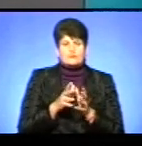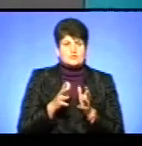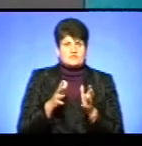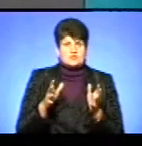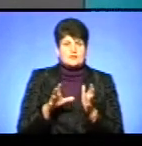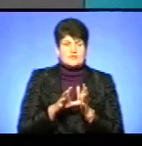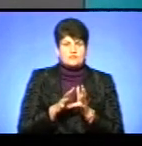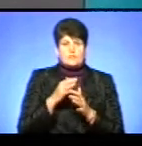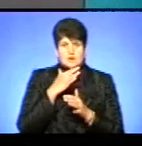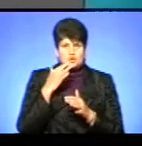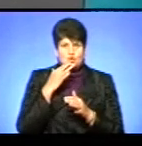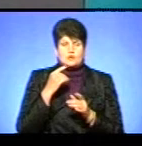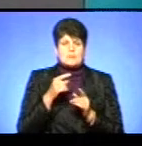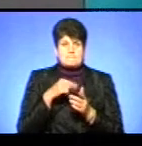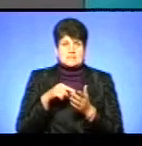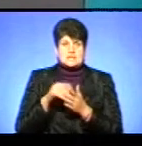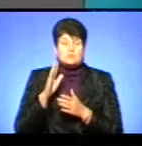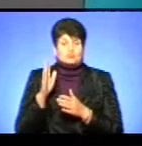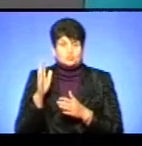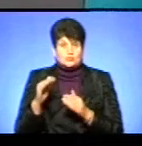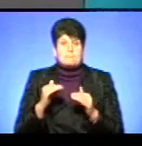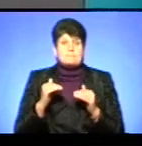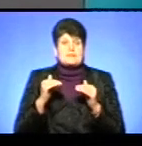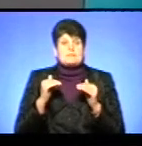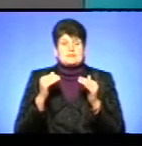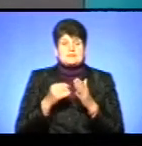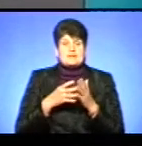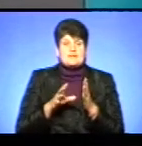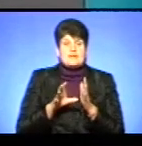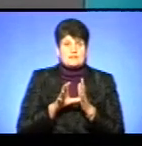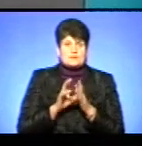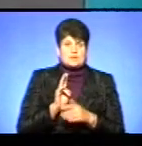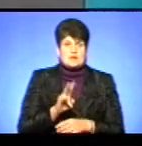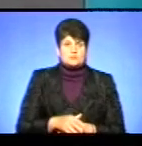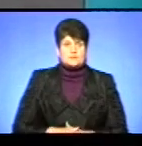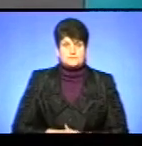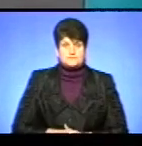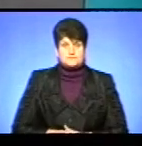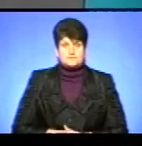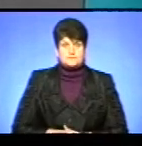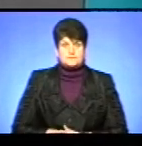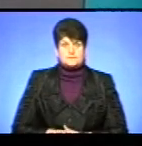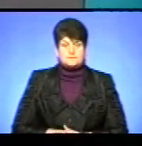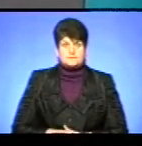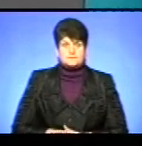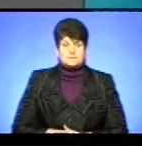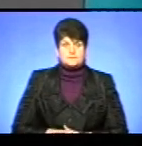містах також буде або планується або вже підніматися тариф на електротранспорт. Чуємо додзвонювача, доброго вечора.